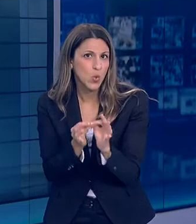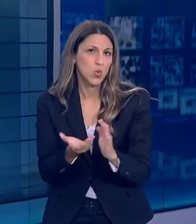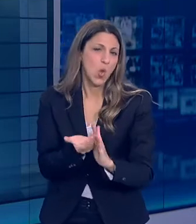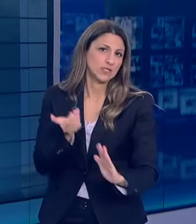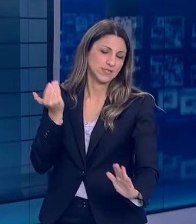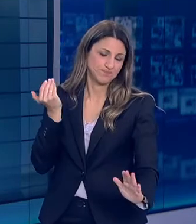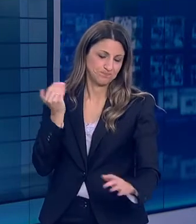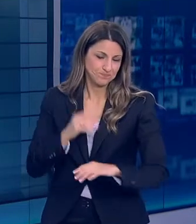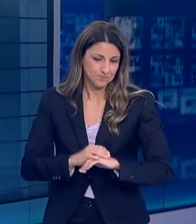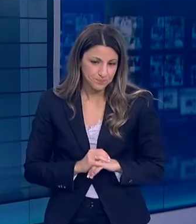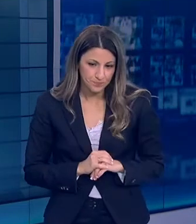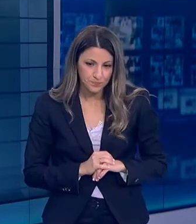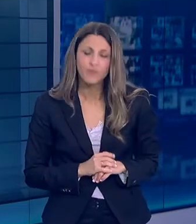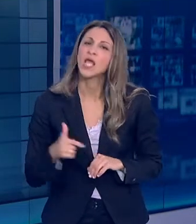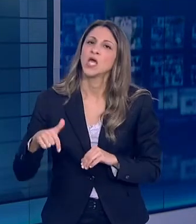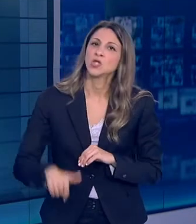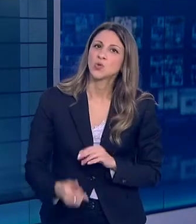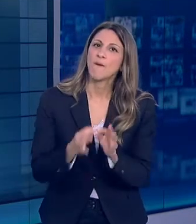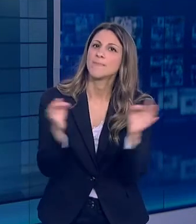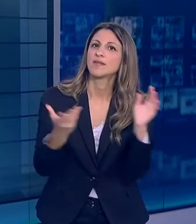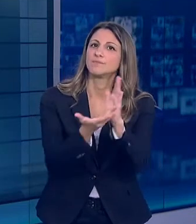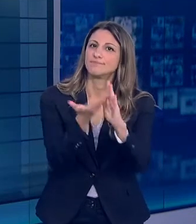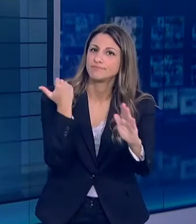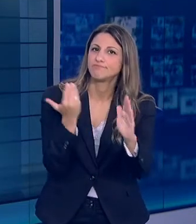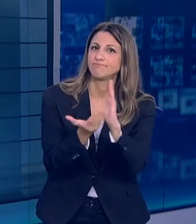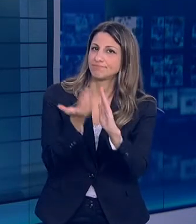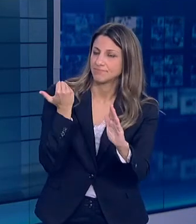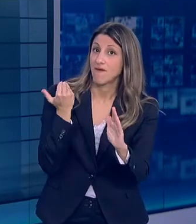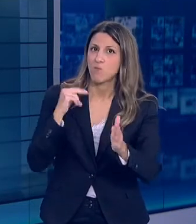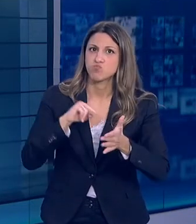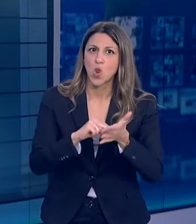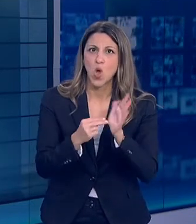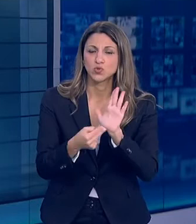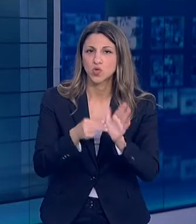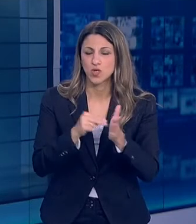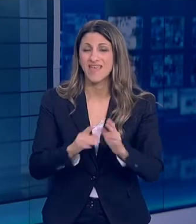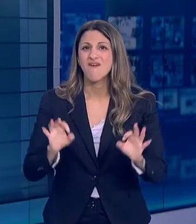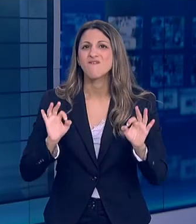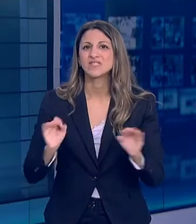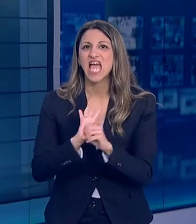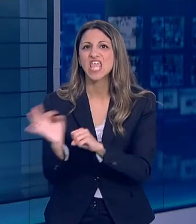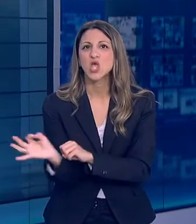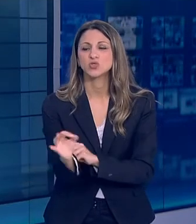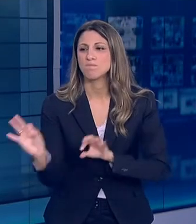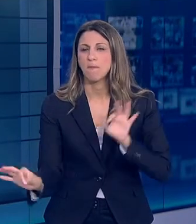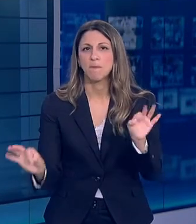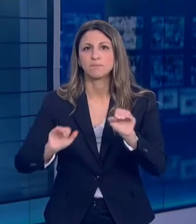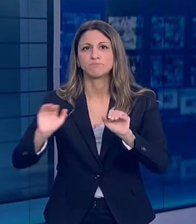ξεκινήσει με προσοχή ο ιός εξακολουθεί να υπάρχει δεν έχει χάσει την ιδιότητα της διασποράς του